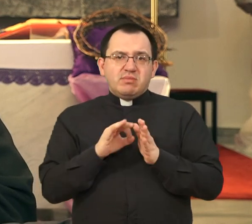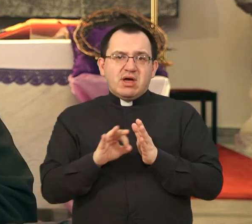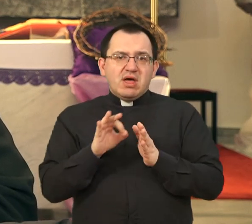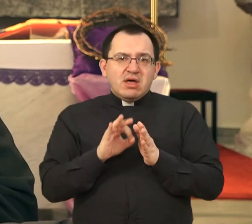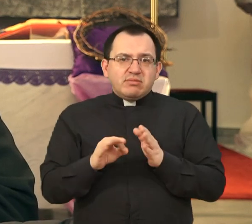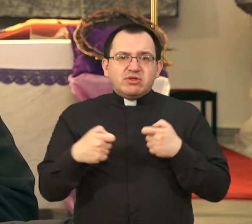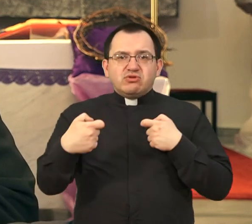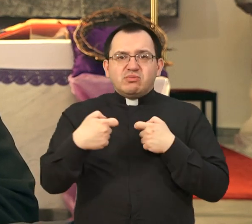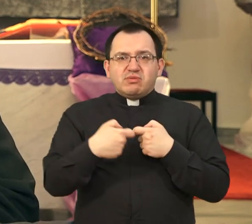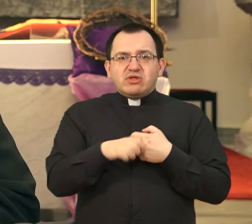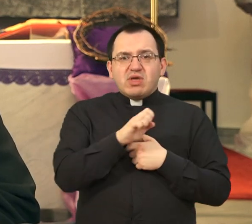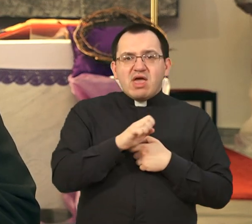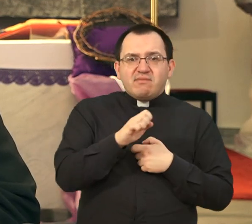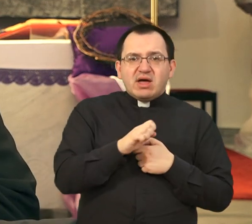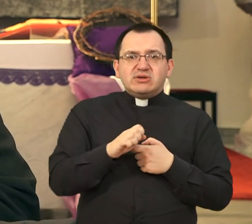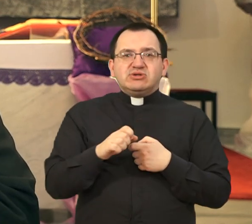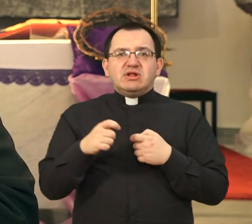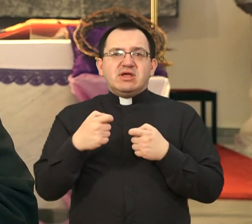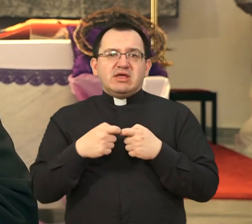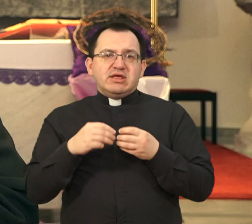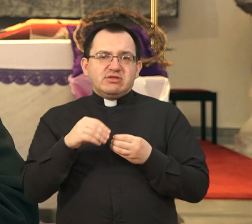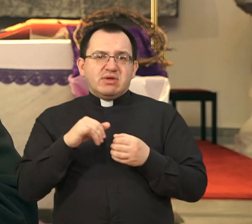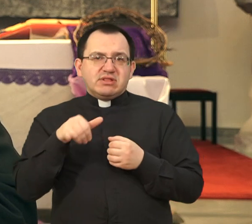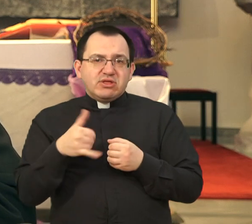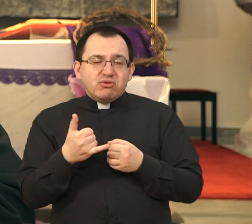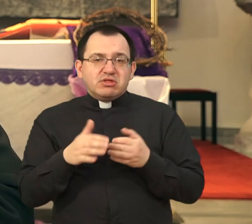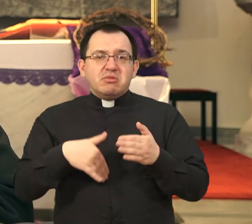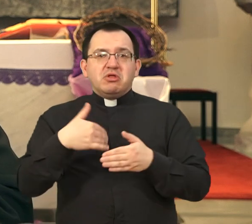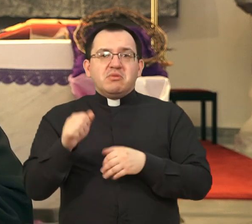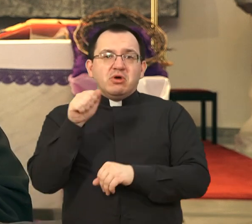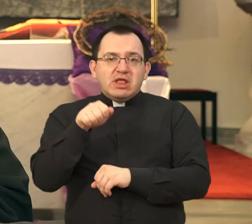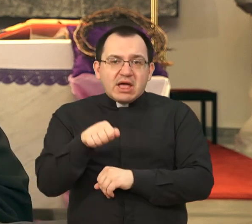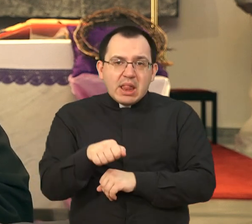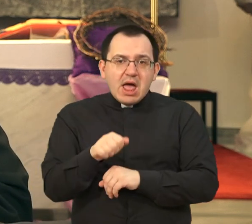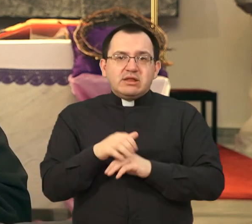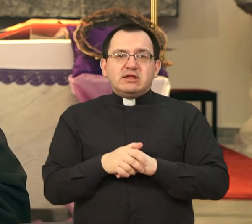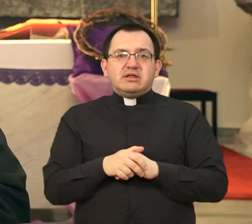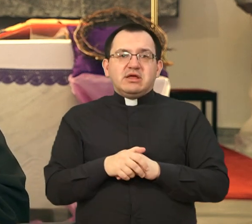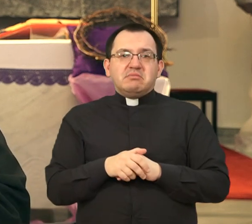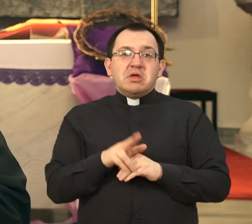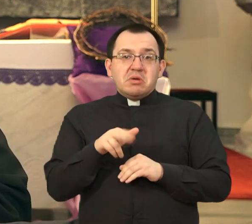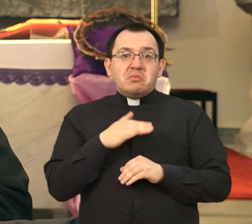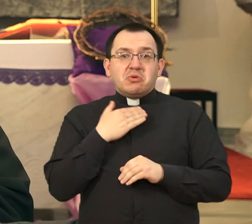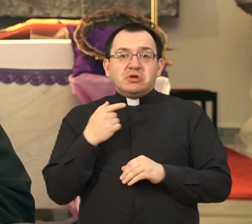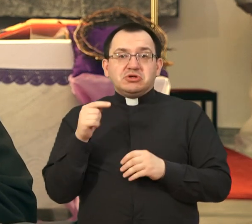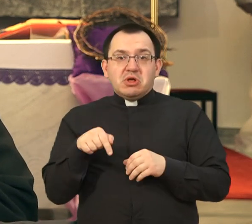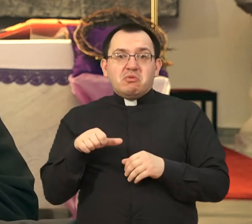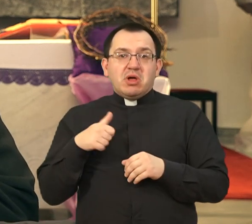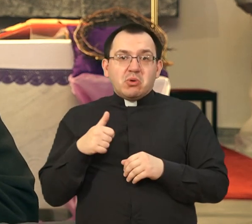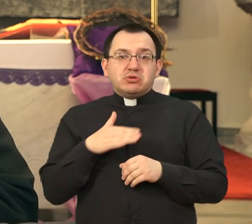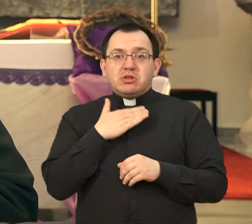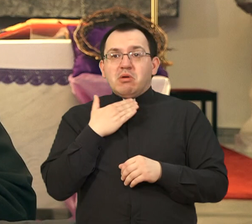ćevanđevska čitanja sa likom Svetog Josipa, nakon toga je uharistijsko klanjanje i mogu reći da do isto ove godine